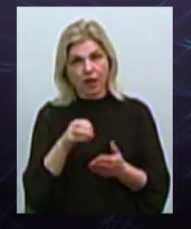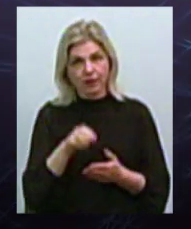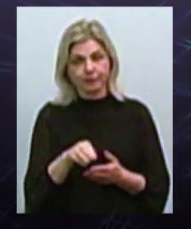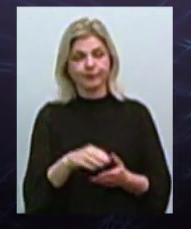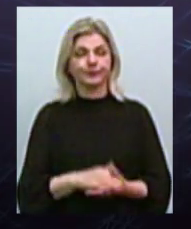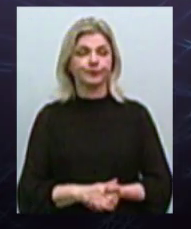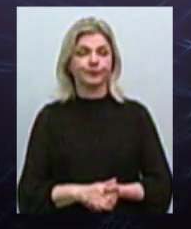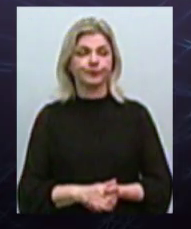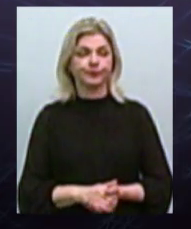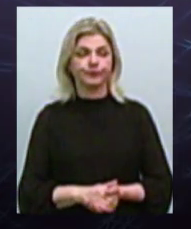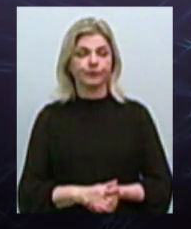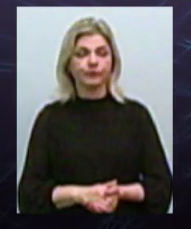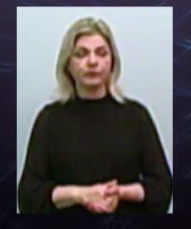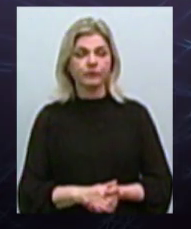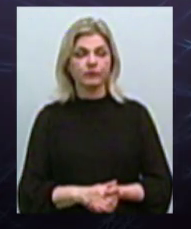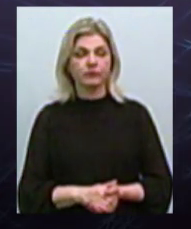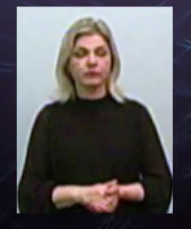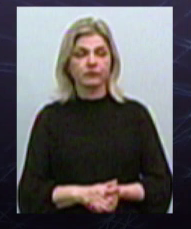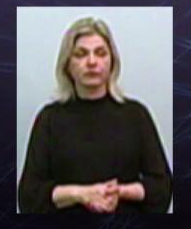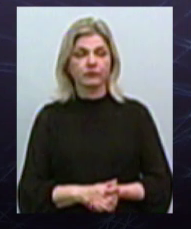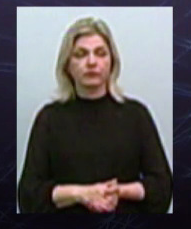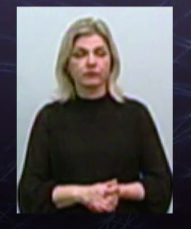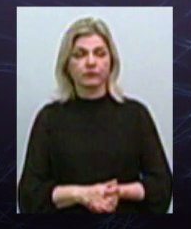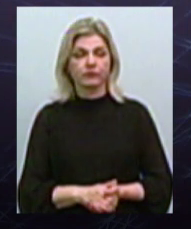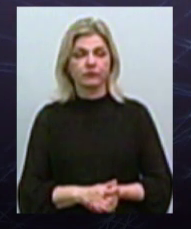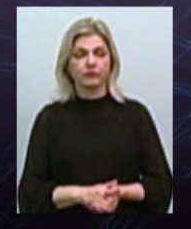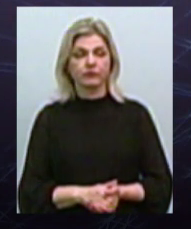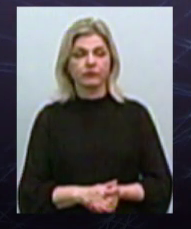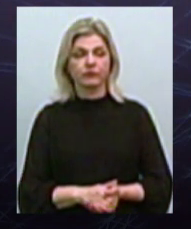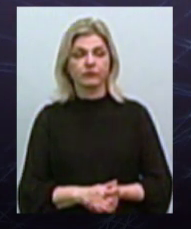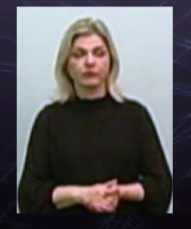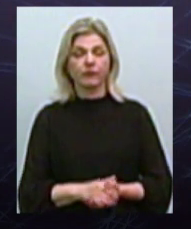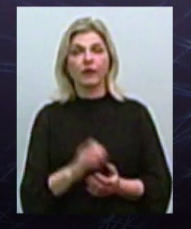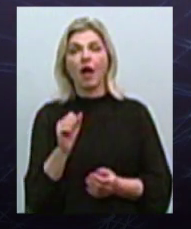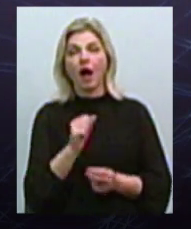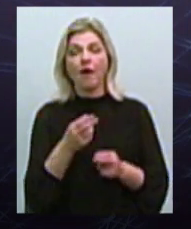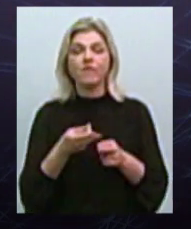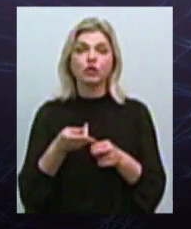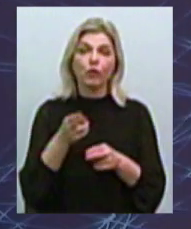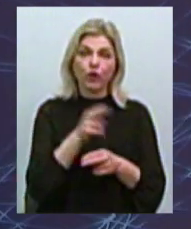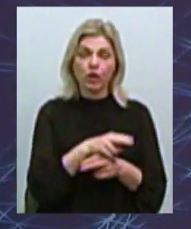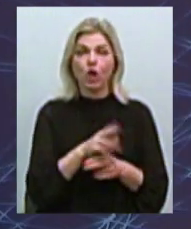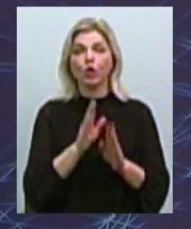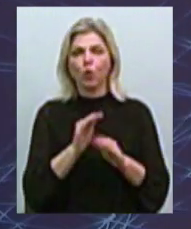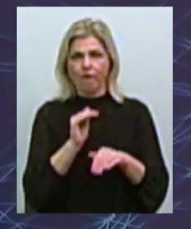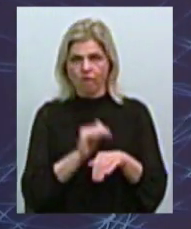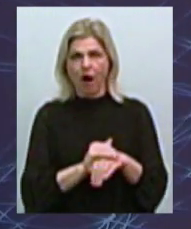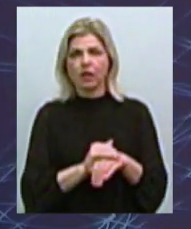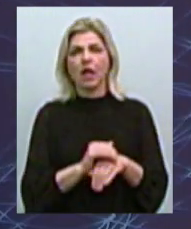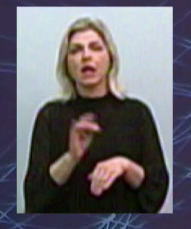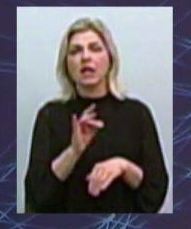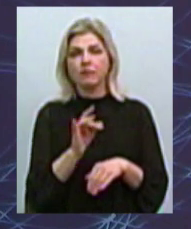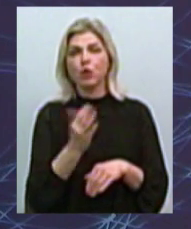відшкодувався только факт, фактически размер использованних